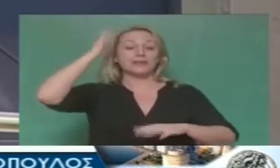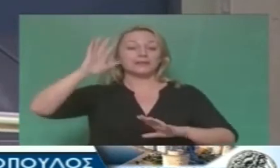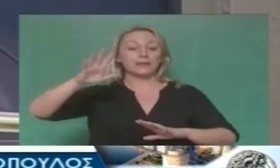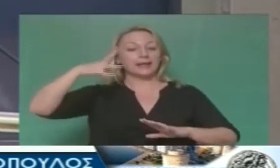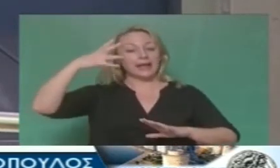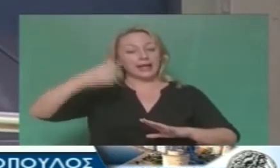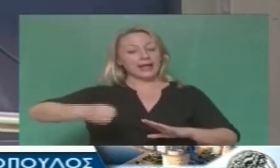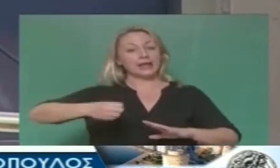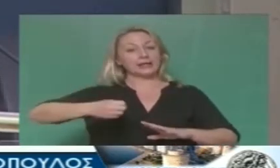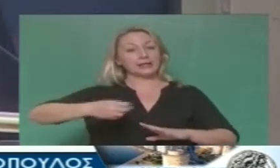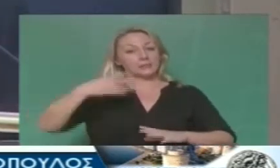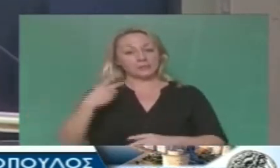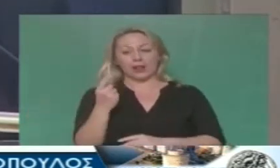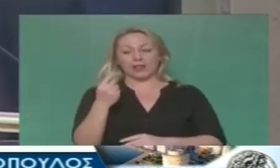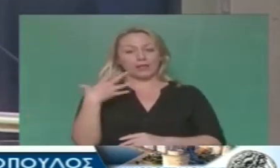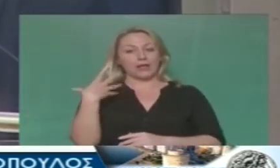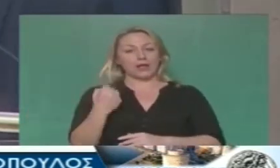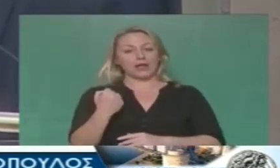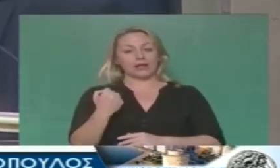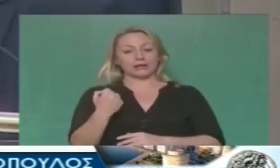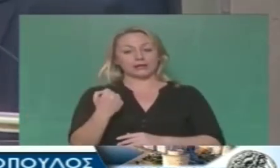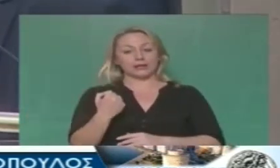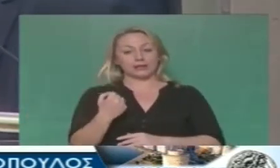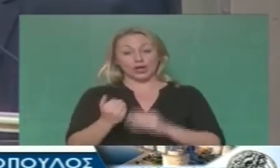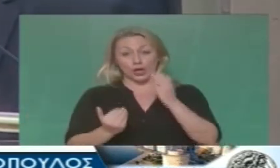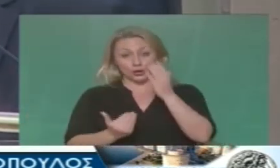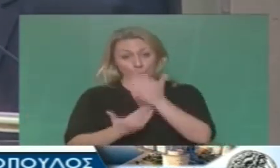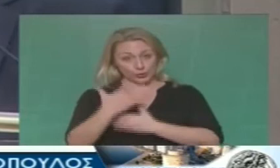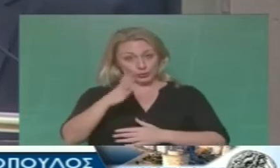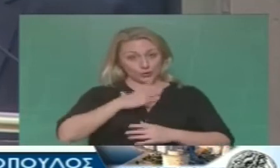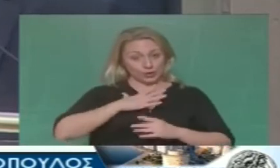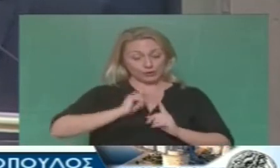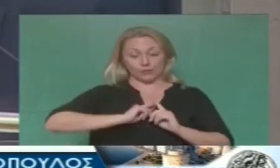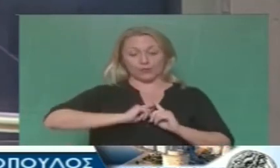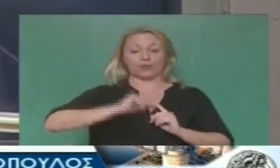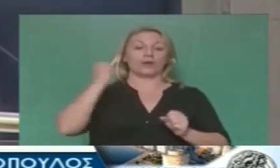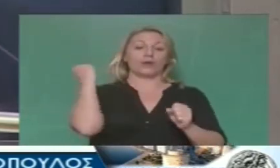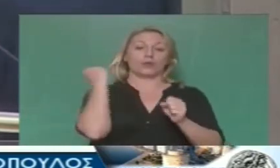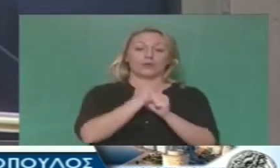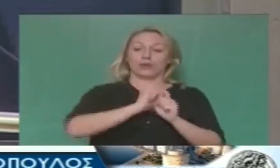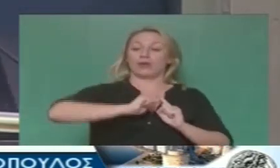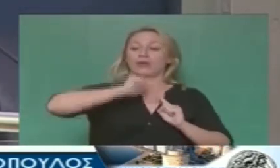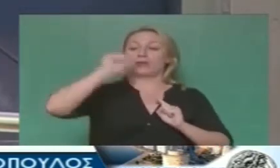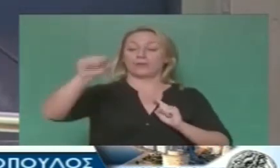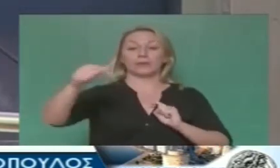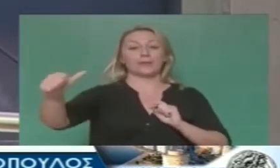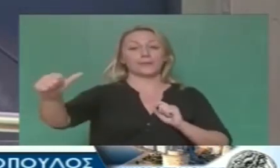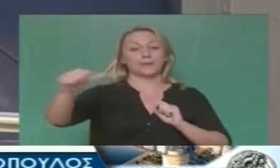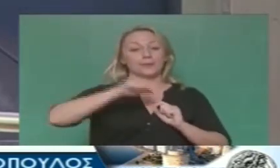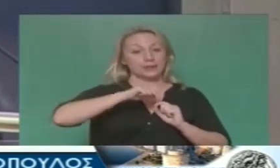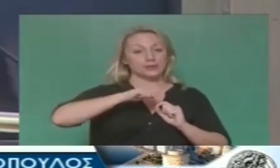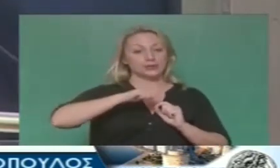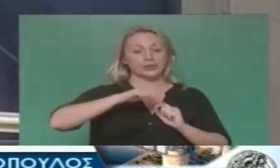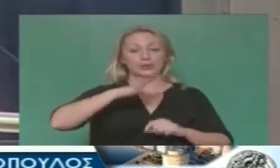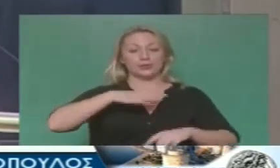Υπήρχε οικονομική δυνατότητα. Το πρωί ο εργαζόμενος να πάει στη δουλειά του και το μεσημέρι να γυρίσει από τη δουλειά του. Ο